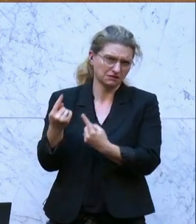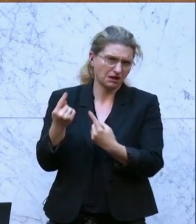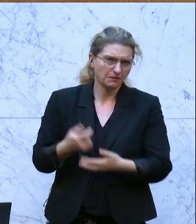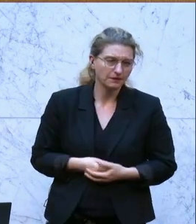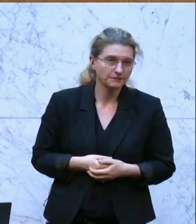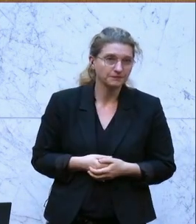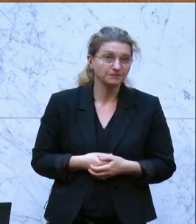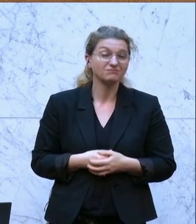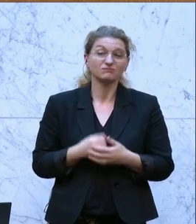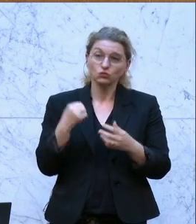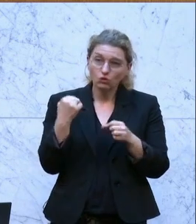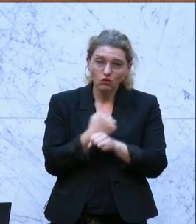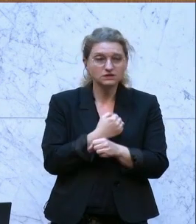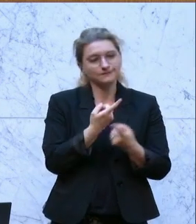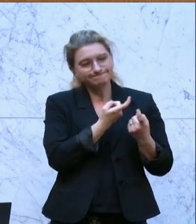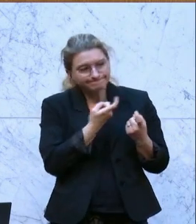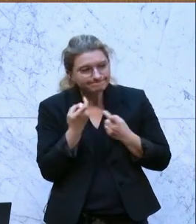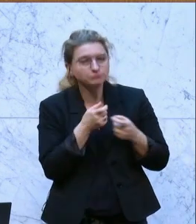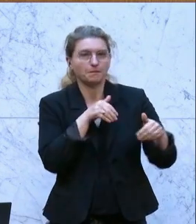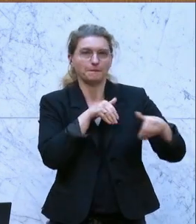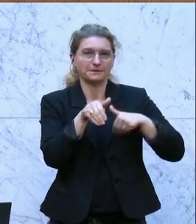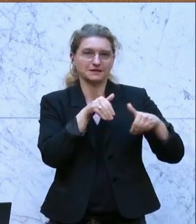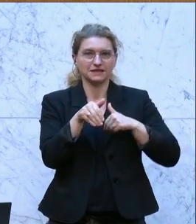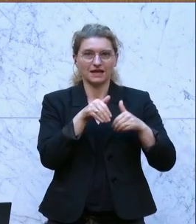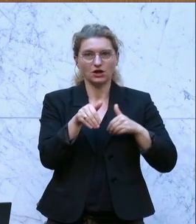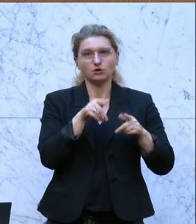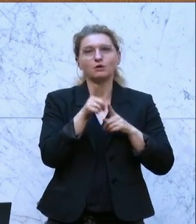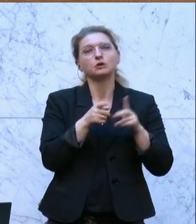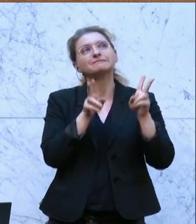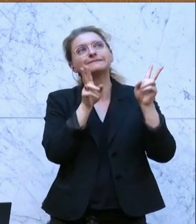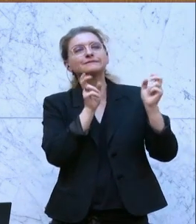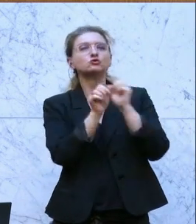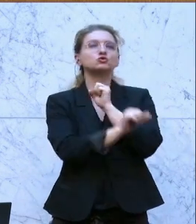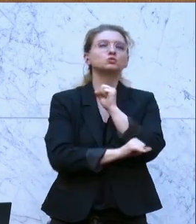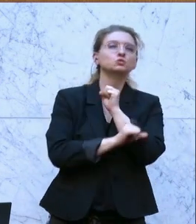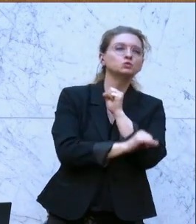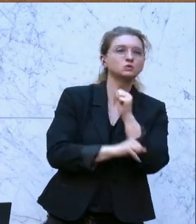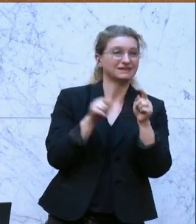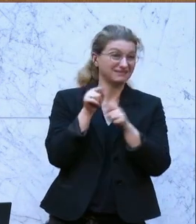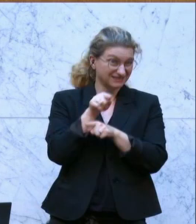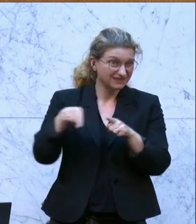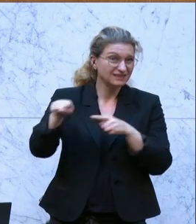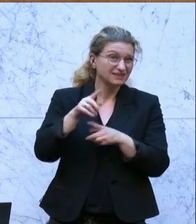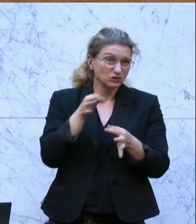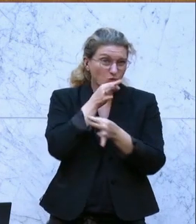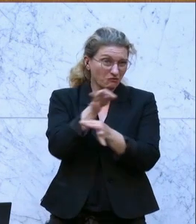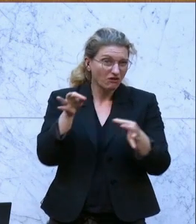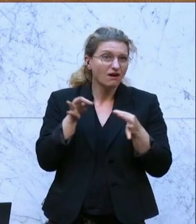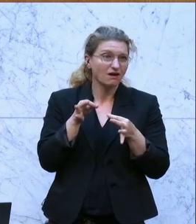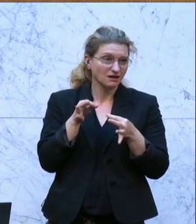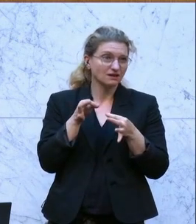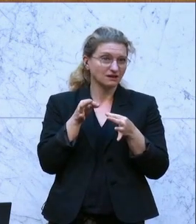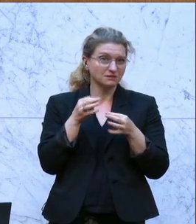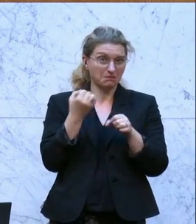sie das Ministerium dafür heranzieht, um hier vermeintlich über Studien diese Umfragen über